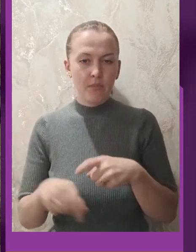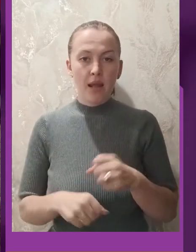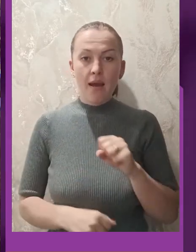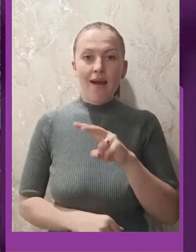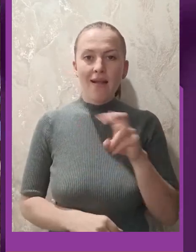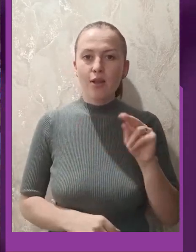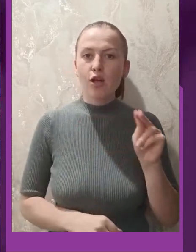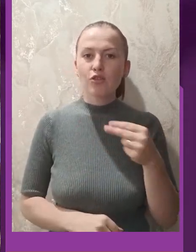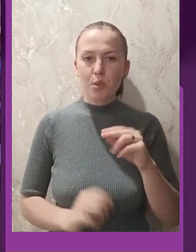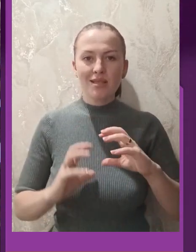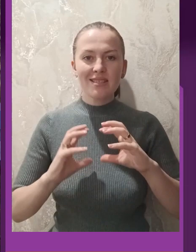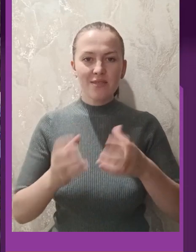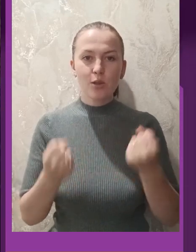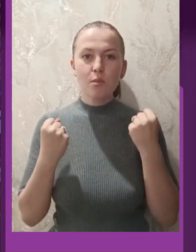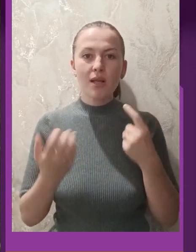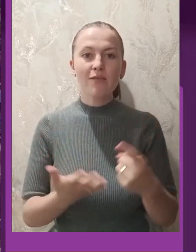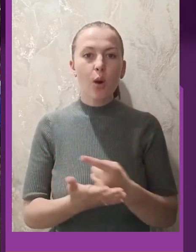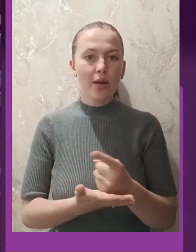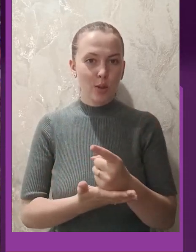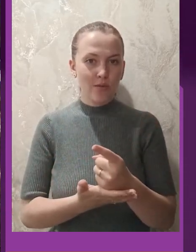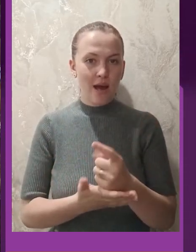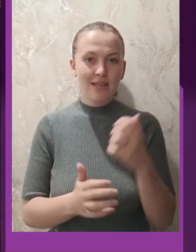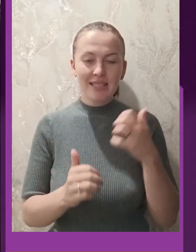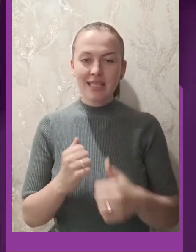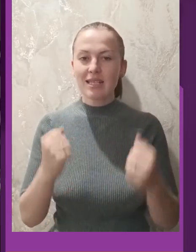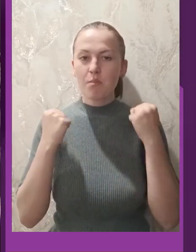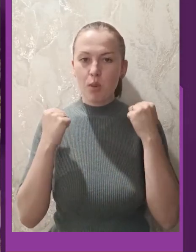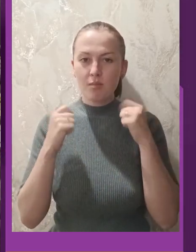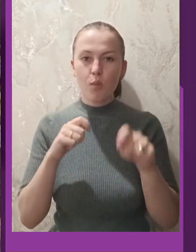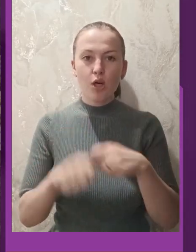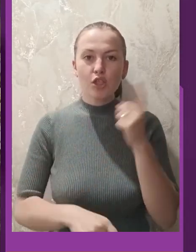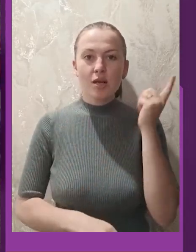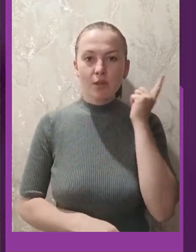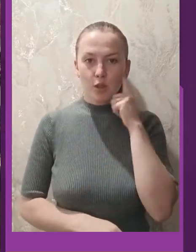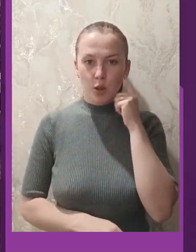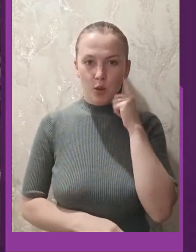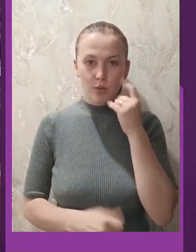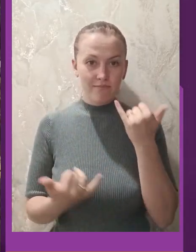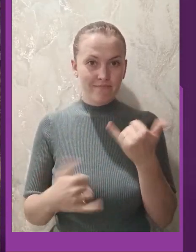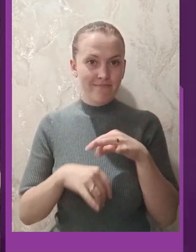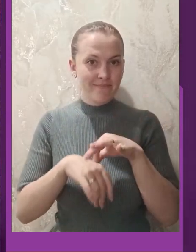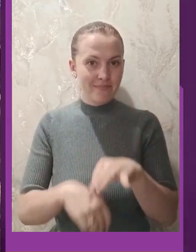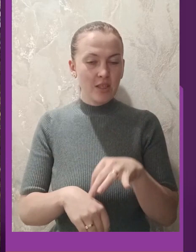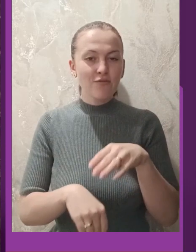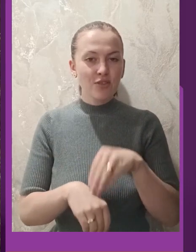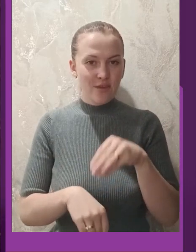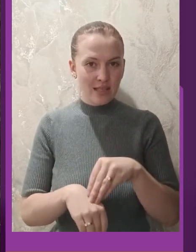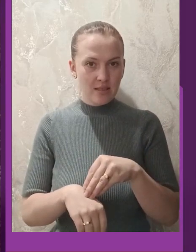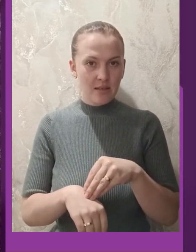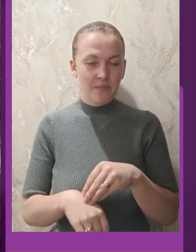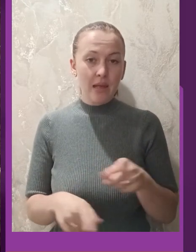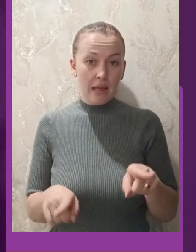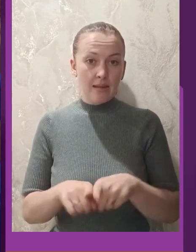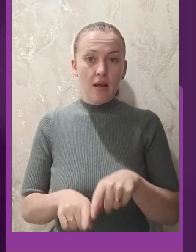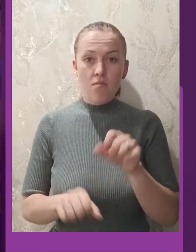Спортивне наці світу зі спортивного орієнтування серед спортсменів з порушеннями слуху, що наразі триває у Швеції,